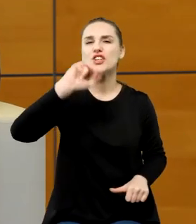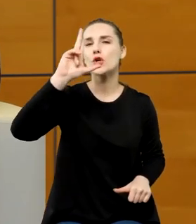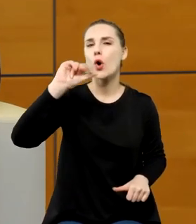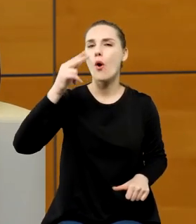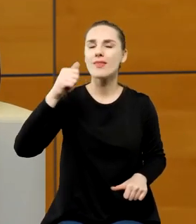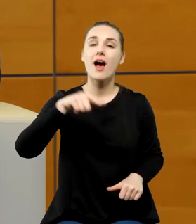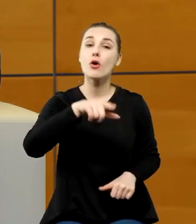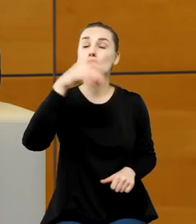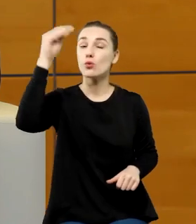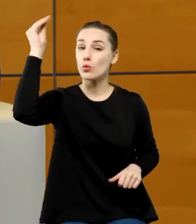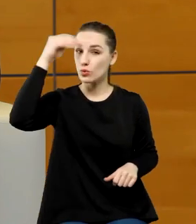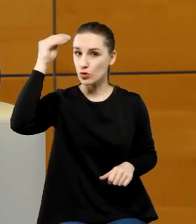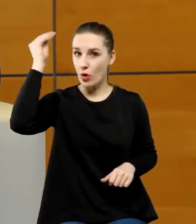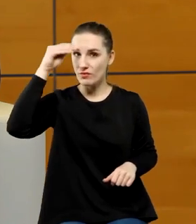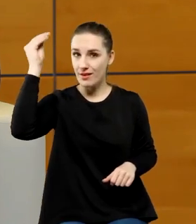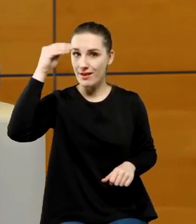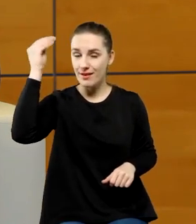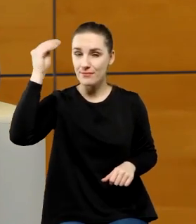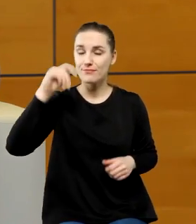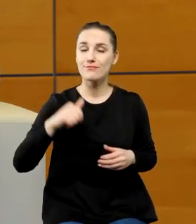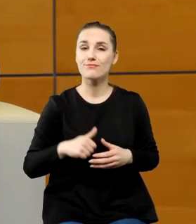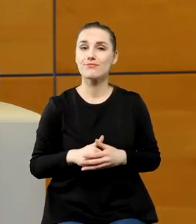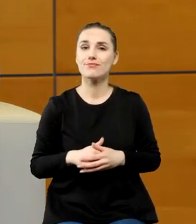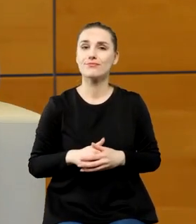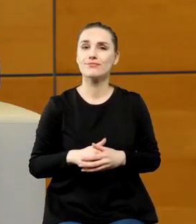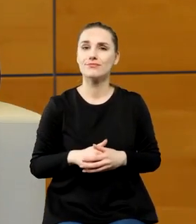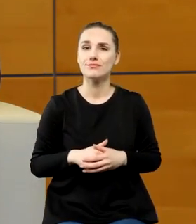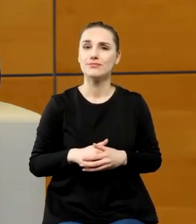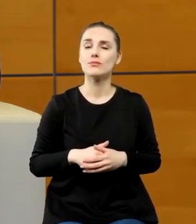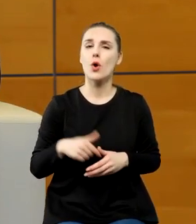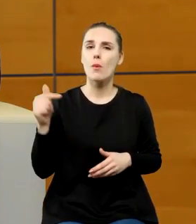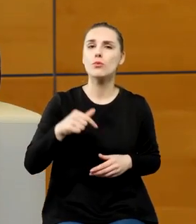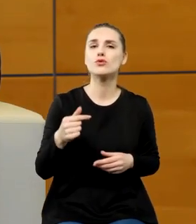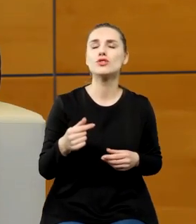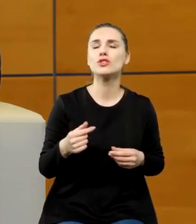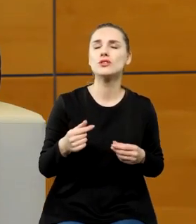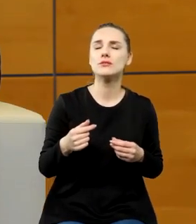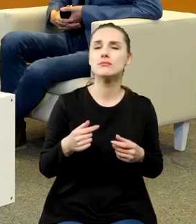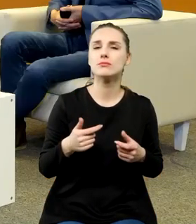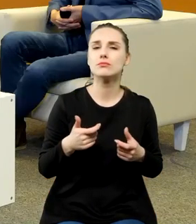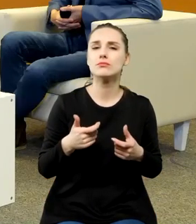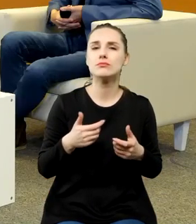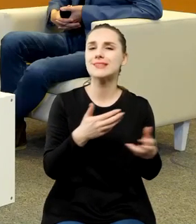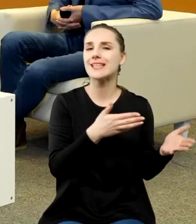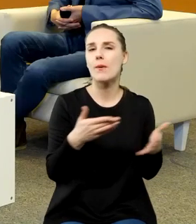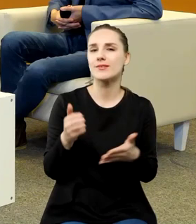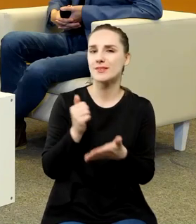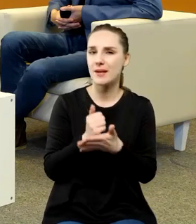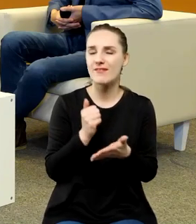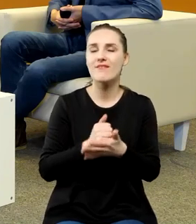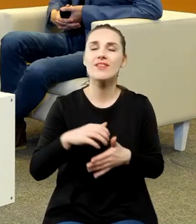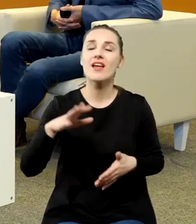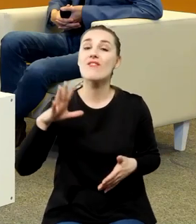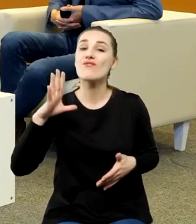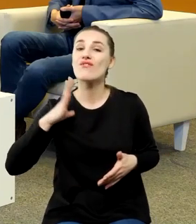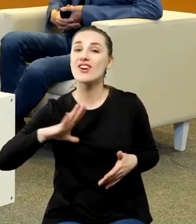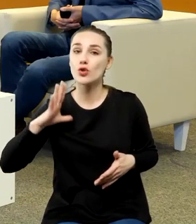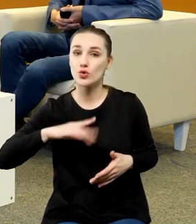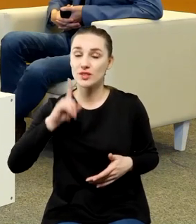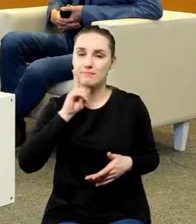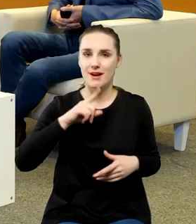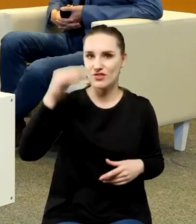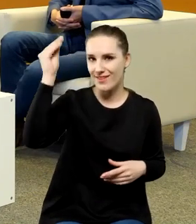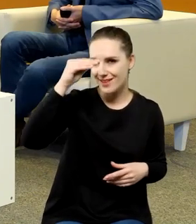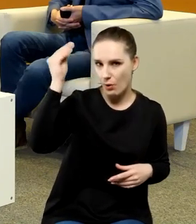uczonego, który ma właściwie do załatwienia sprawę pomiędzy wartościami prawdziwej nauki